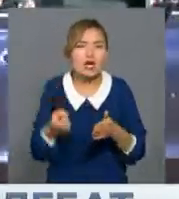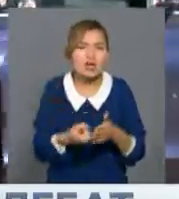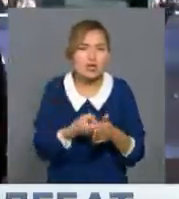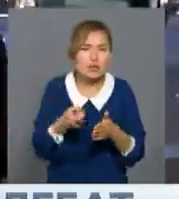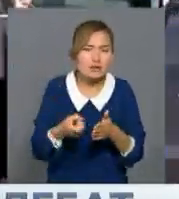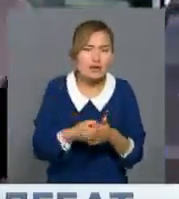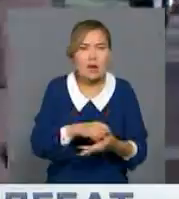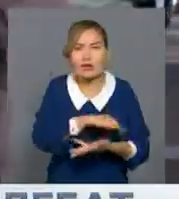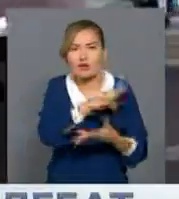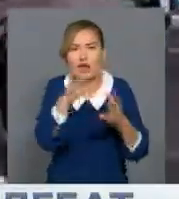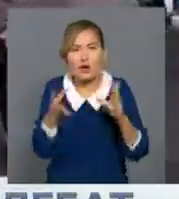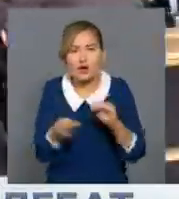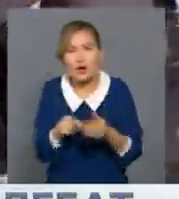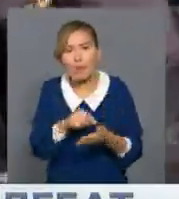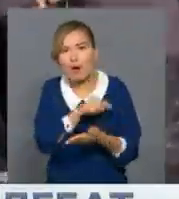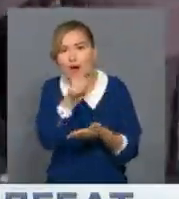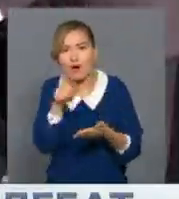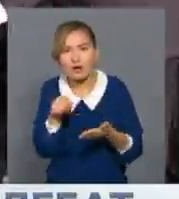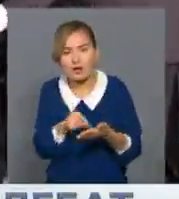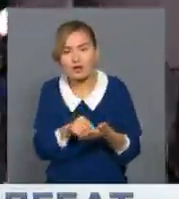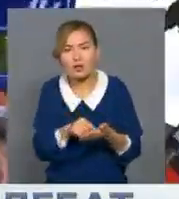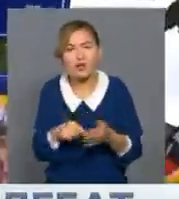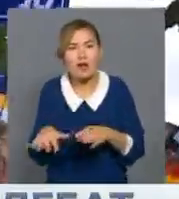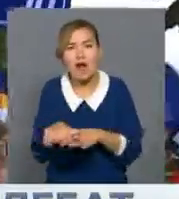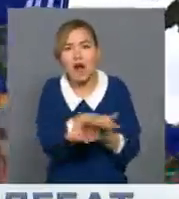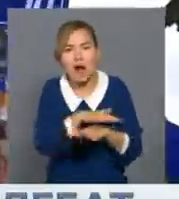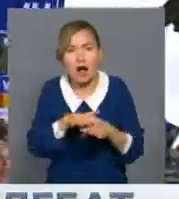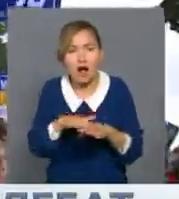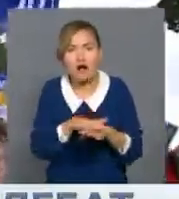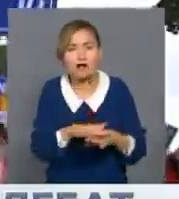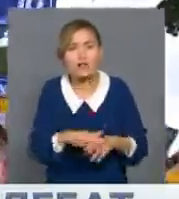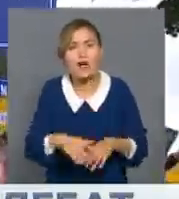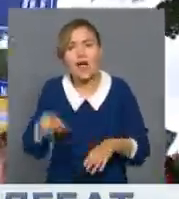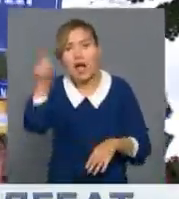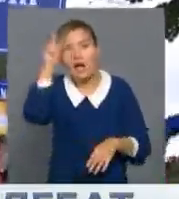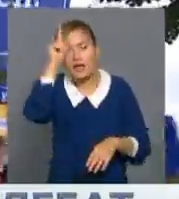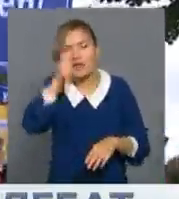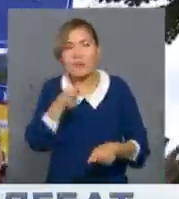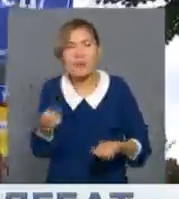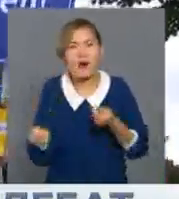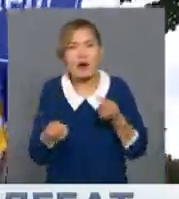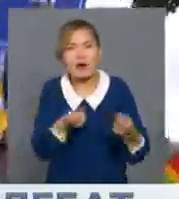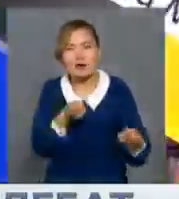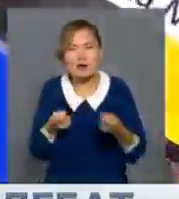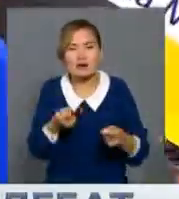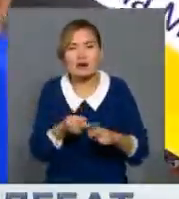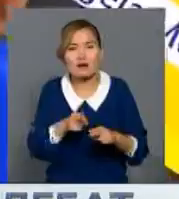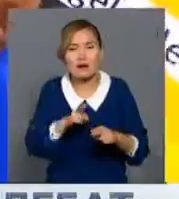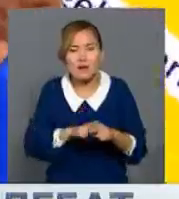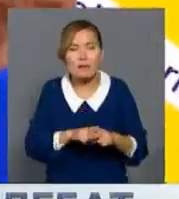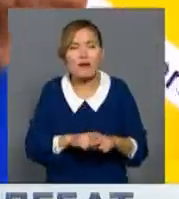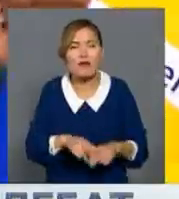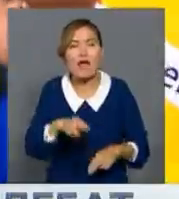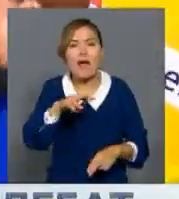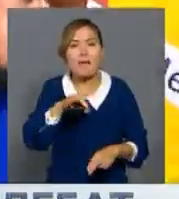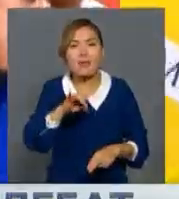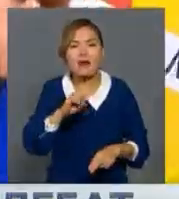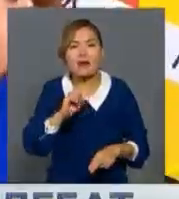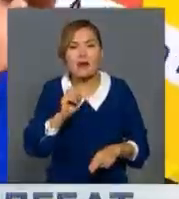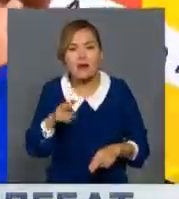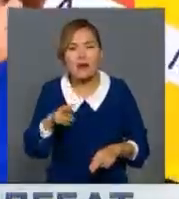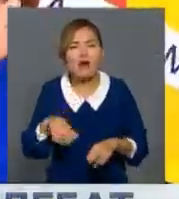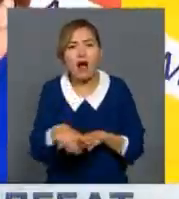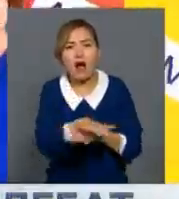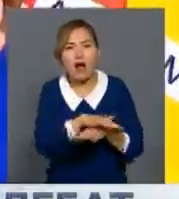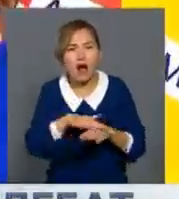қарағанда Германияның қазіргі өкімет башысы Ангела Меркел, Социал-демократиялық партияның өкіле Мартин Шултсты женген. Өткені пікір сайысты